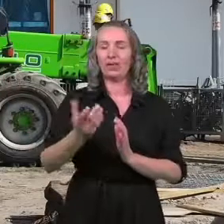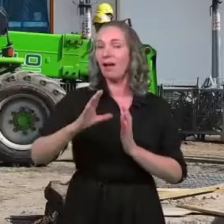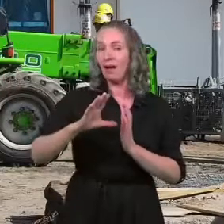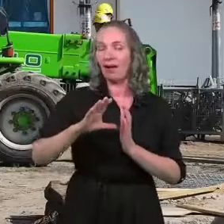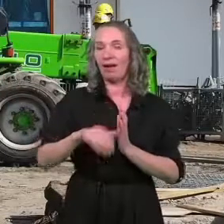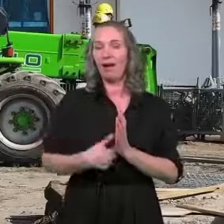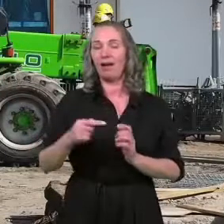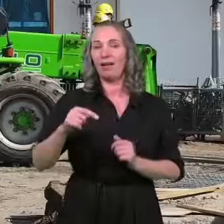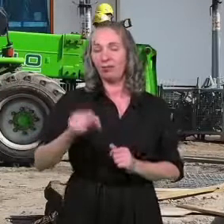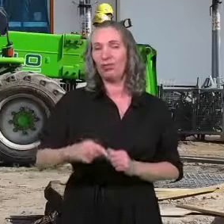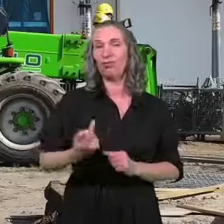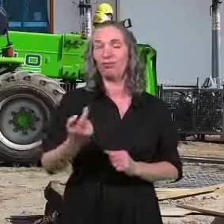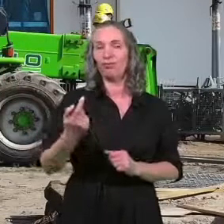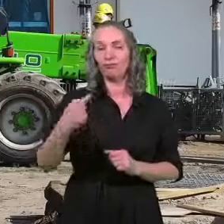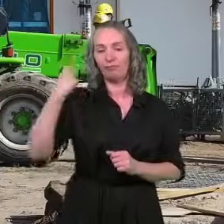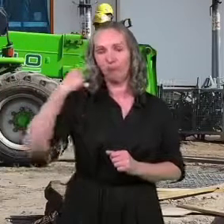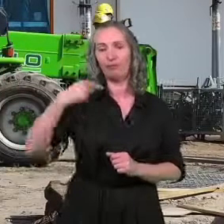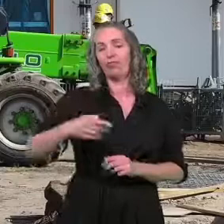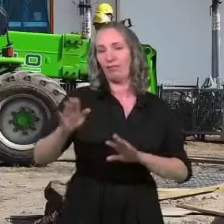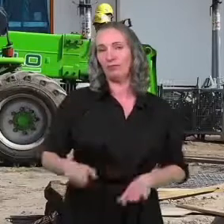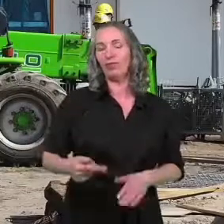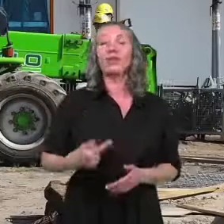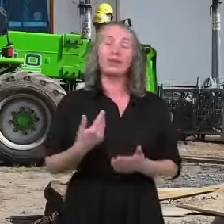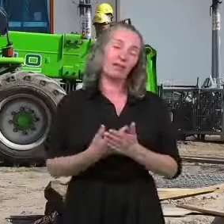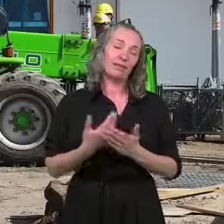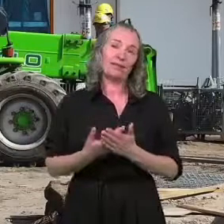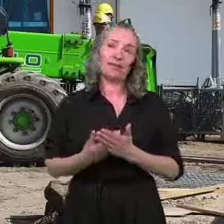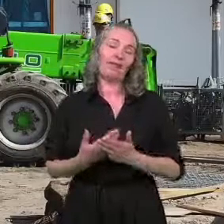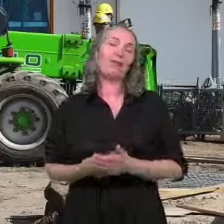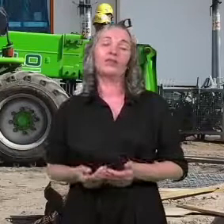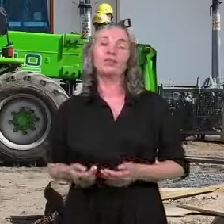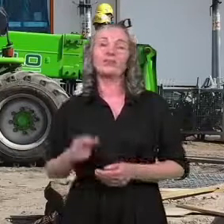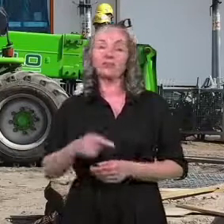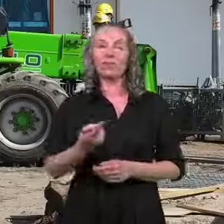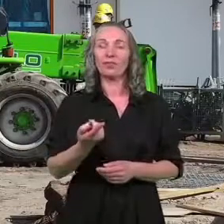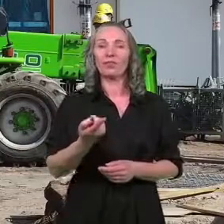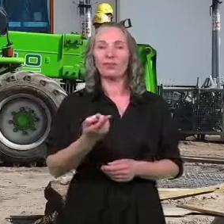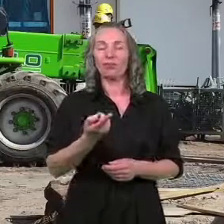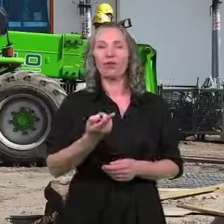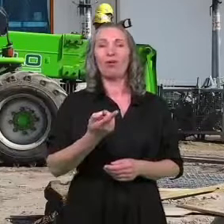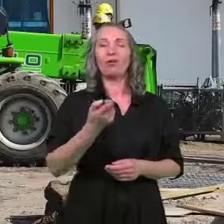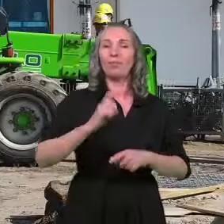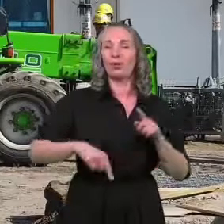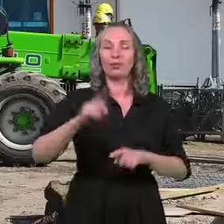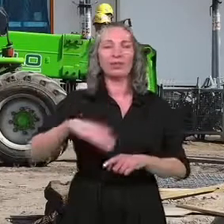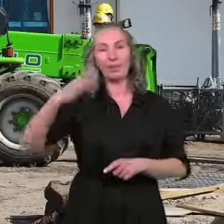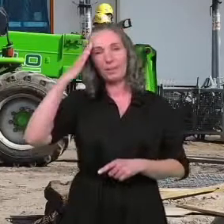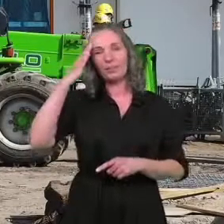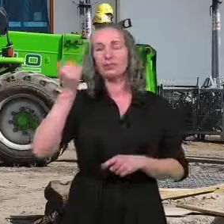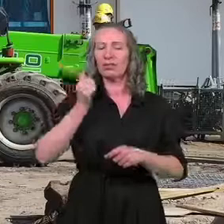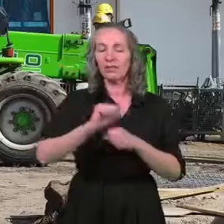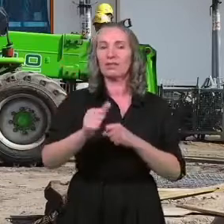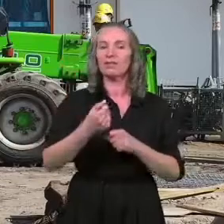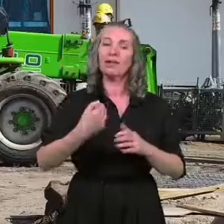ale właśnie we Włocławku i między innymi taka forma polityki mieszkaniowej jest